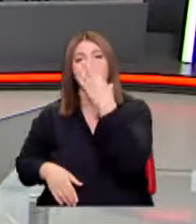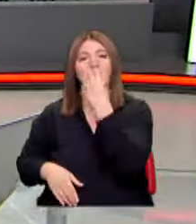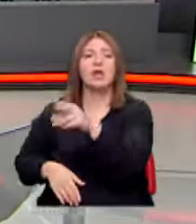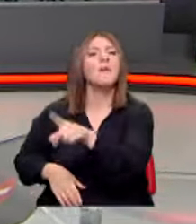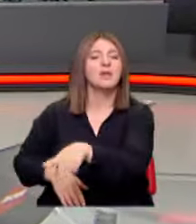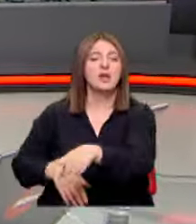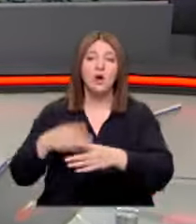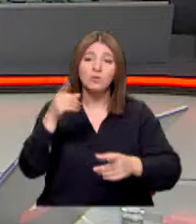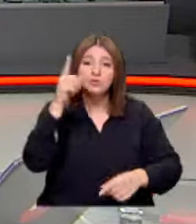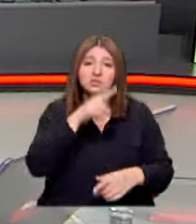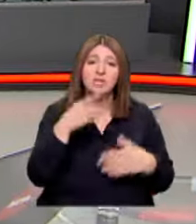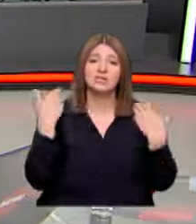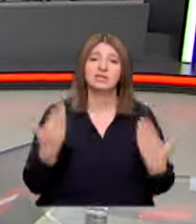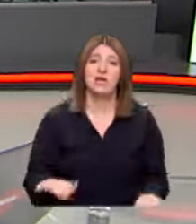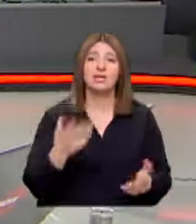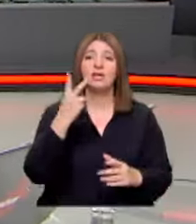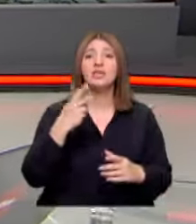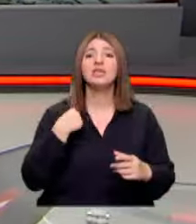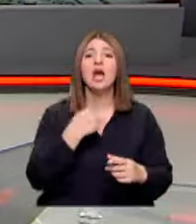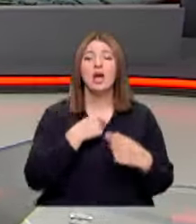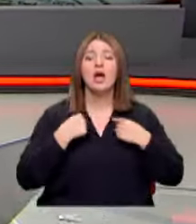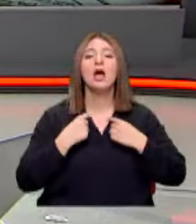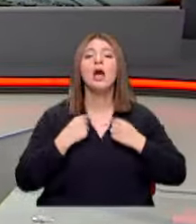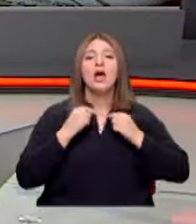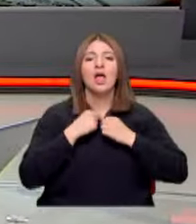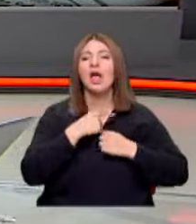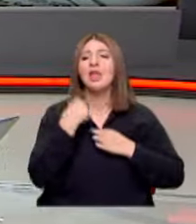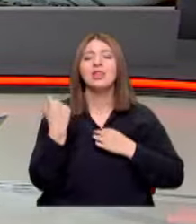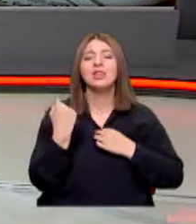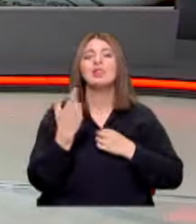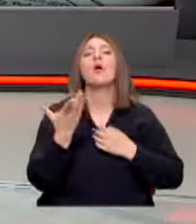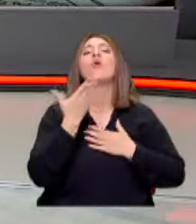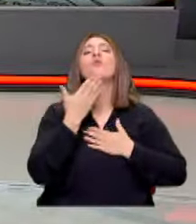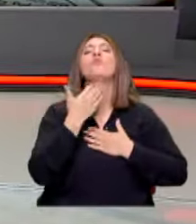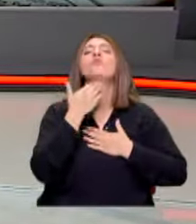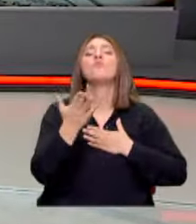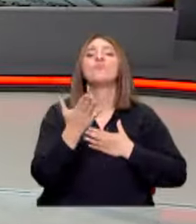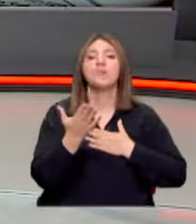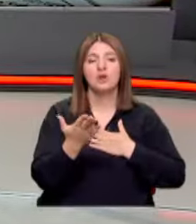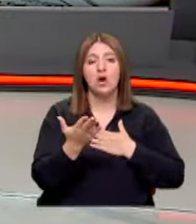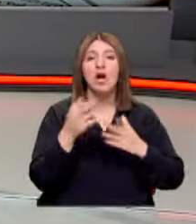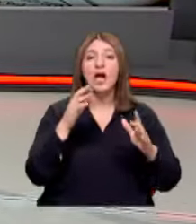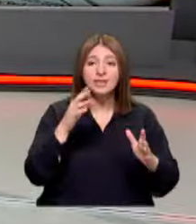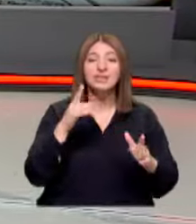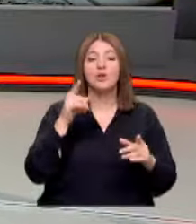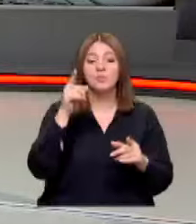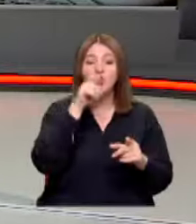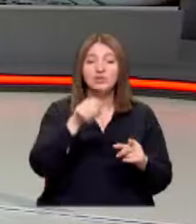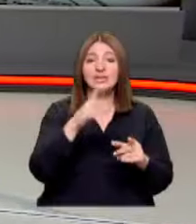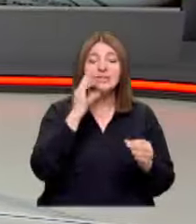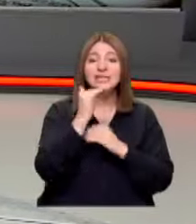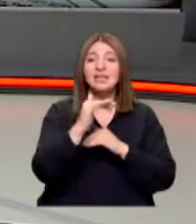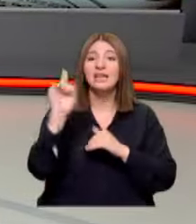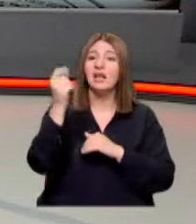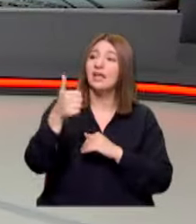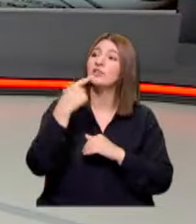bu yüzden zaten iki yakamız bir araya gelmiyor maalesef O yüzden insanlar şimdi iktidarın